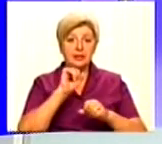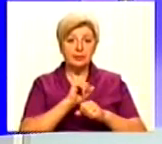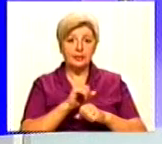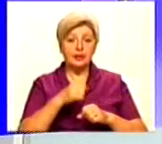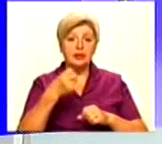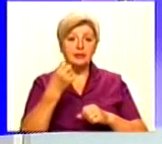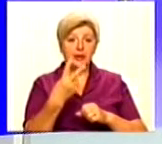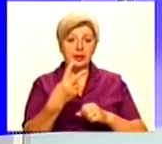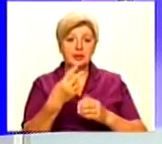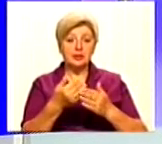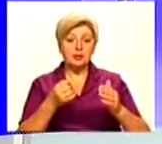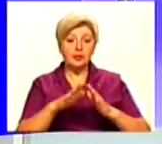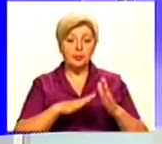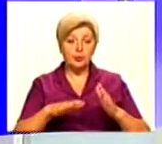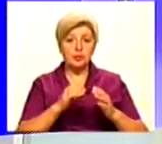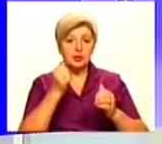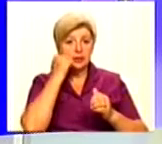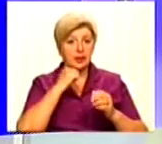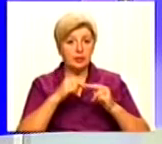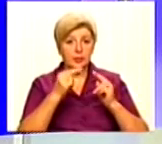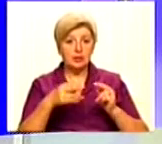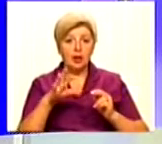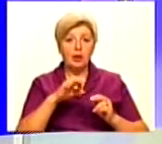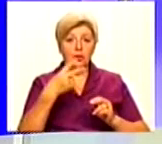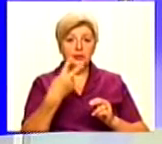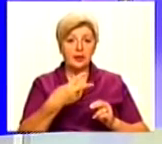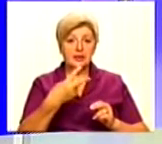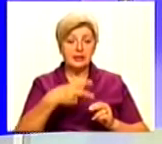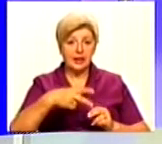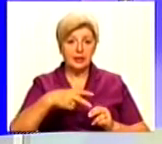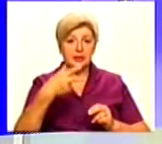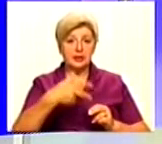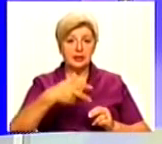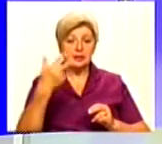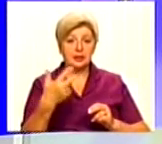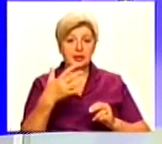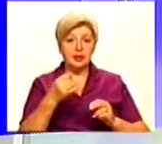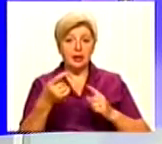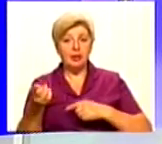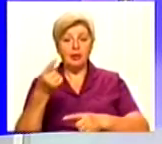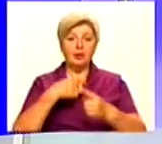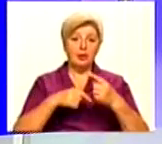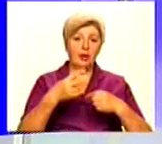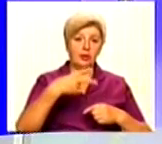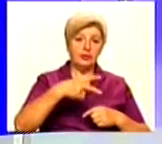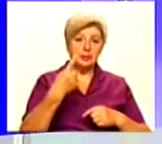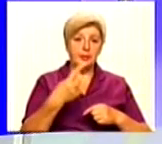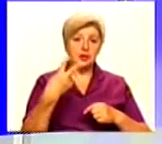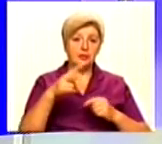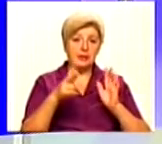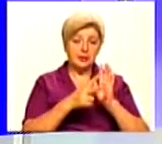Маршруту номер 12 від площі Старомостової о 20.33 від заводу металовиробів о 21.28.